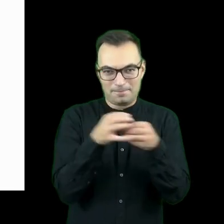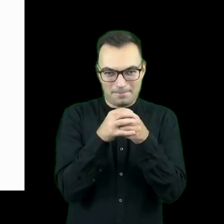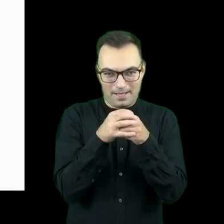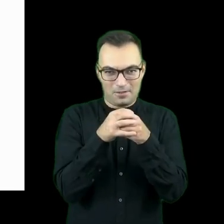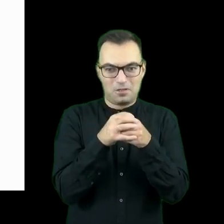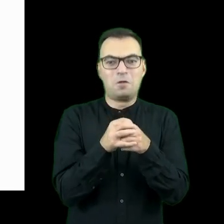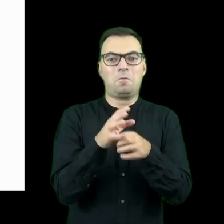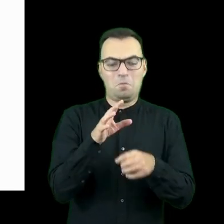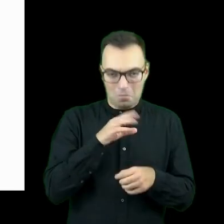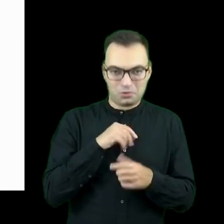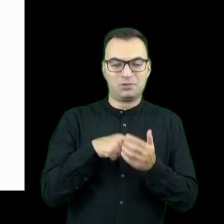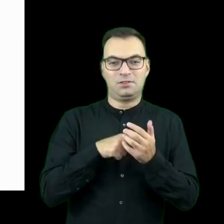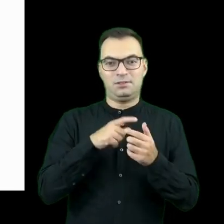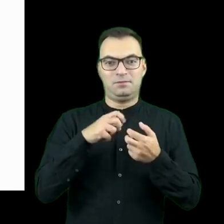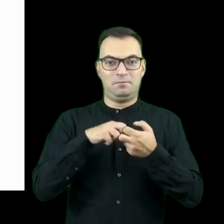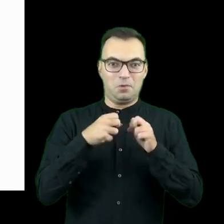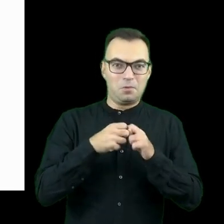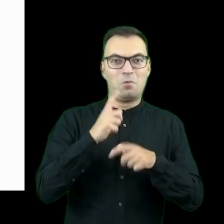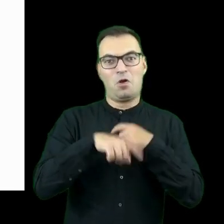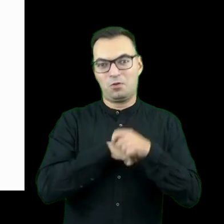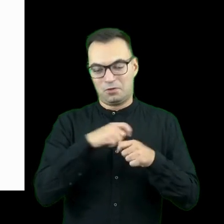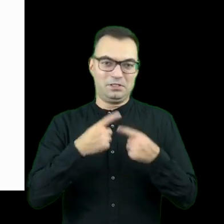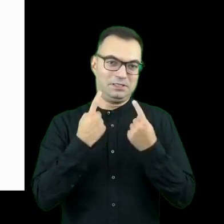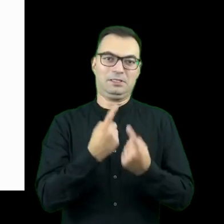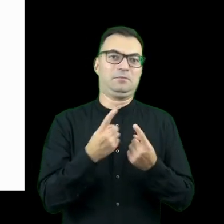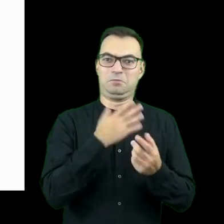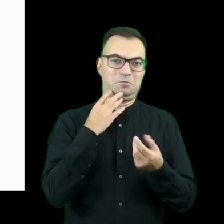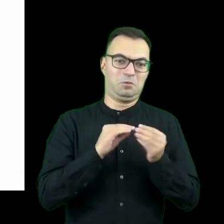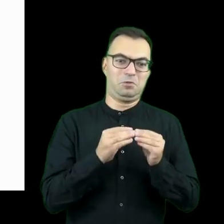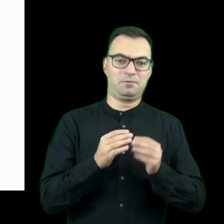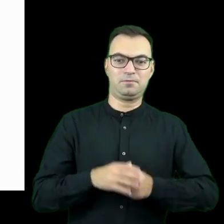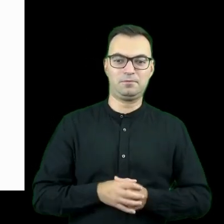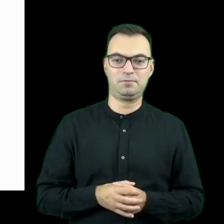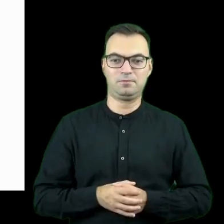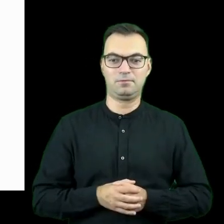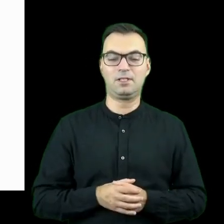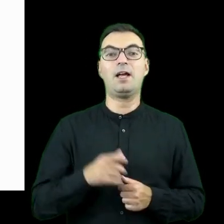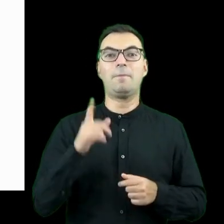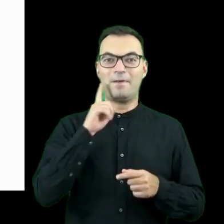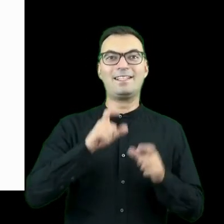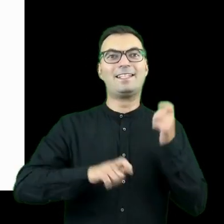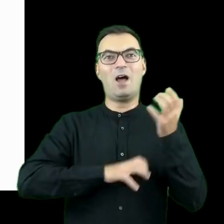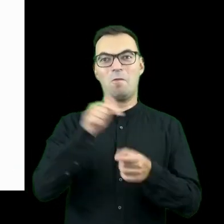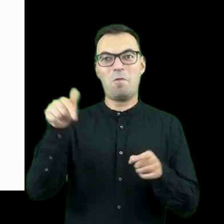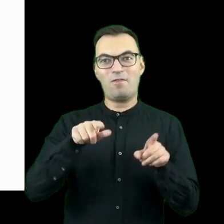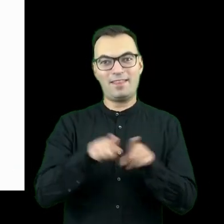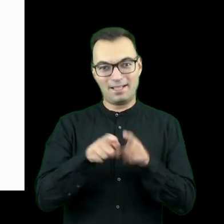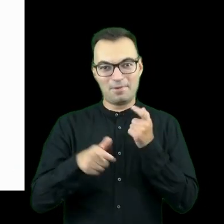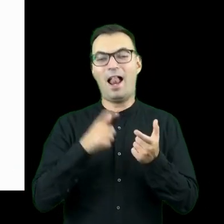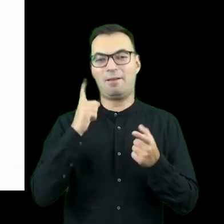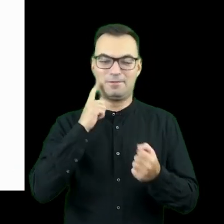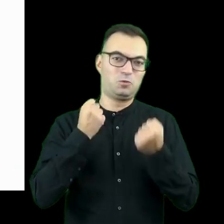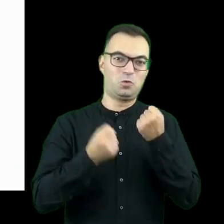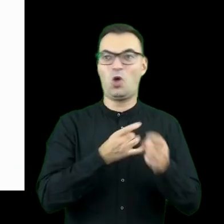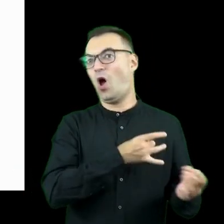która jest w stanie zaadresować te wszystkie rzeczy, które idealnie by było, gdyby się zaadresować na całym świecie, ale jest po prostu niesamowicie trudne. Skoro nie